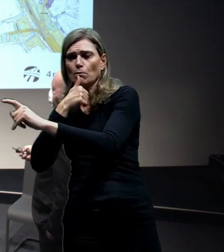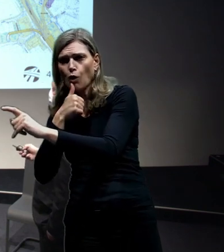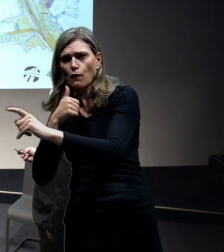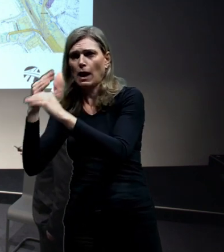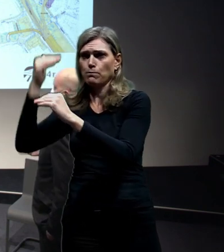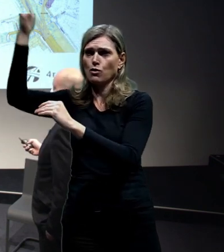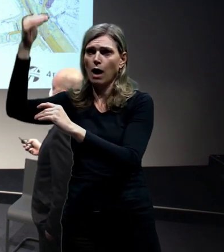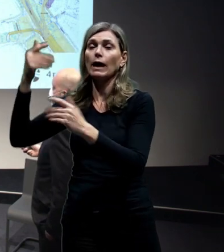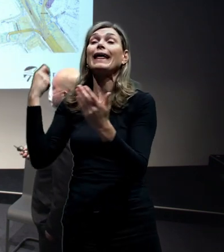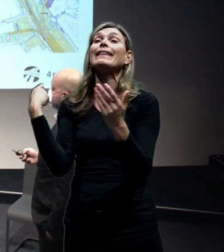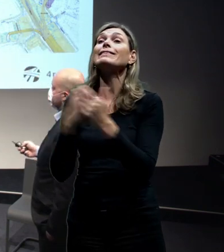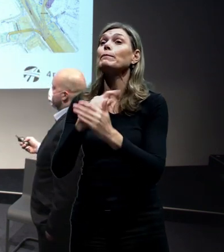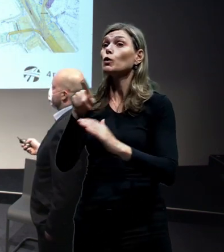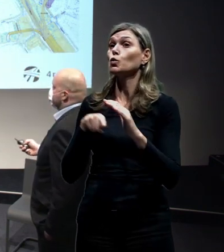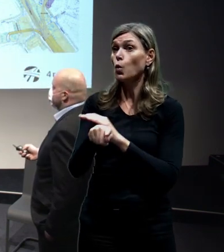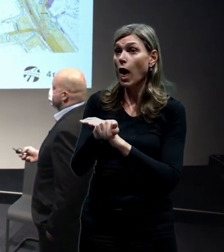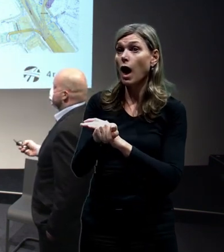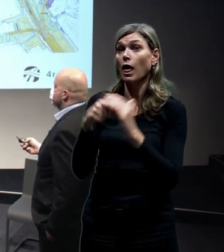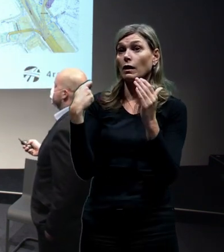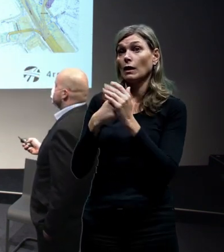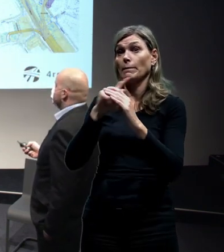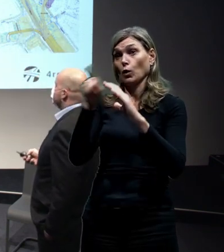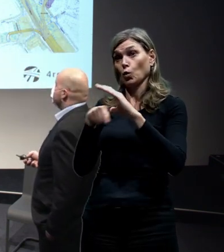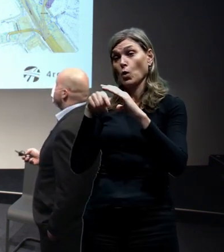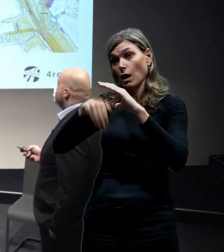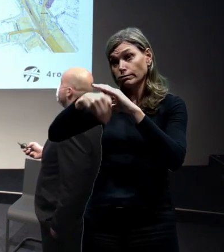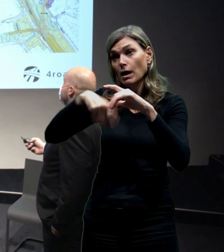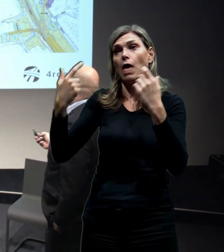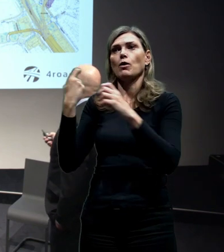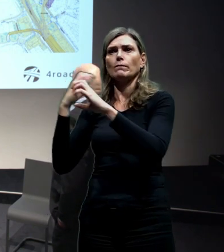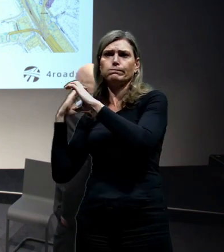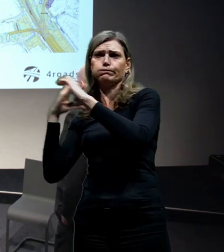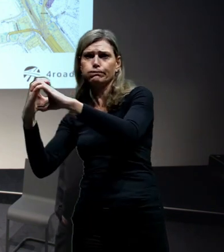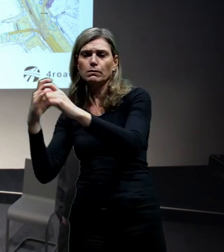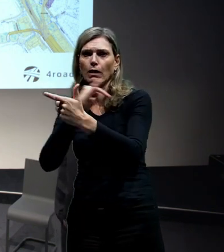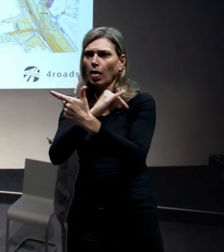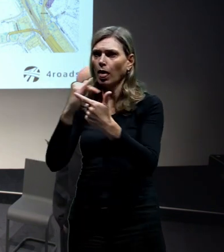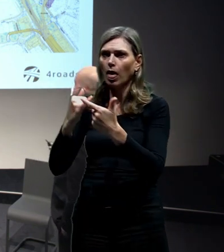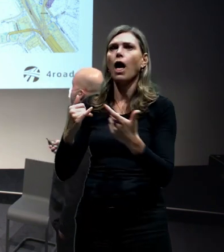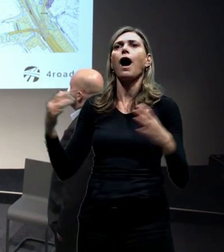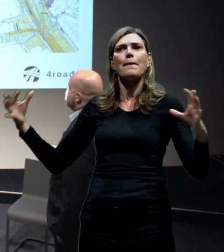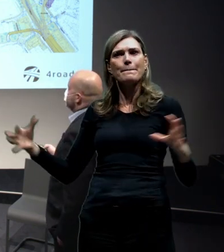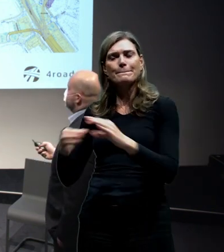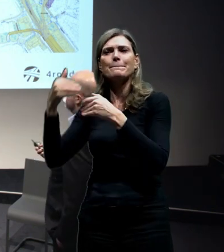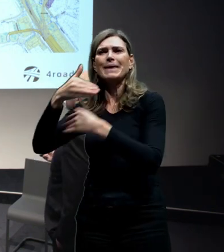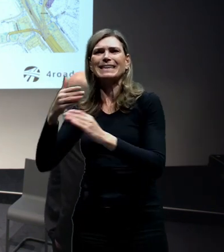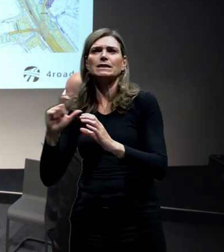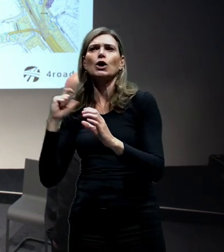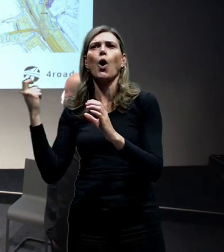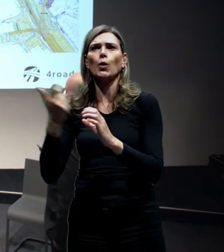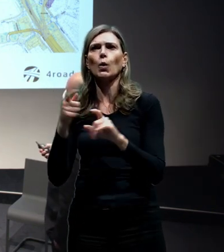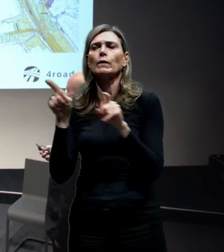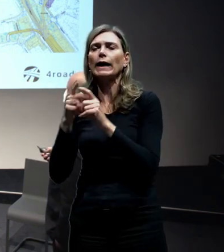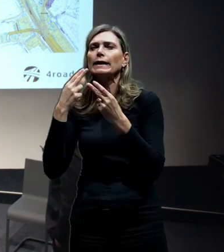tunel ražený nebo hloubený, pokud se bavíme o této části městského okruhu. A v této části městského okruhu se nám liší tím, kudy